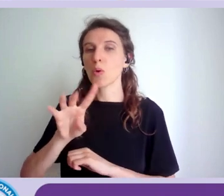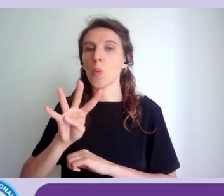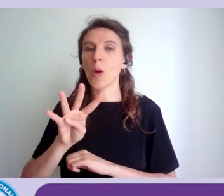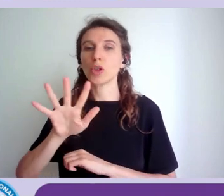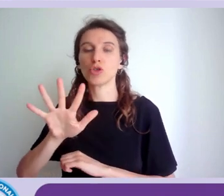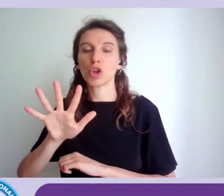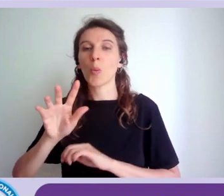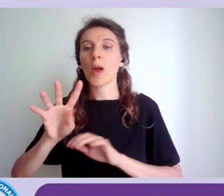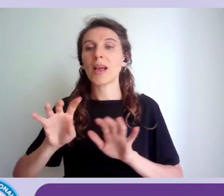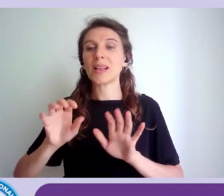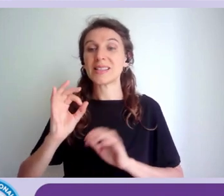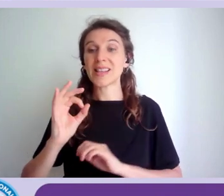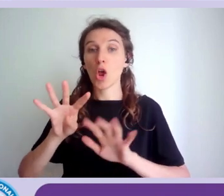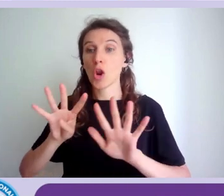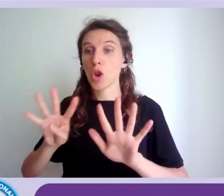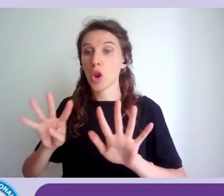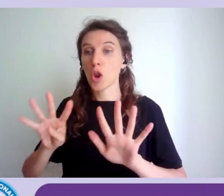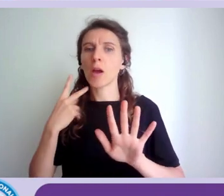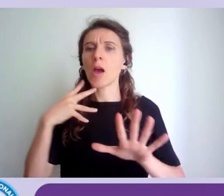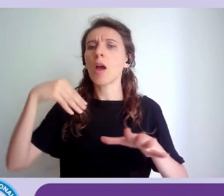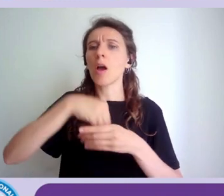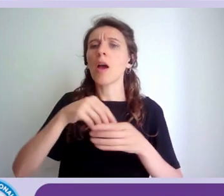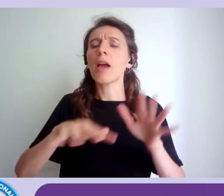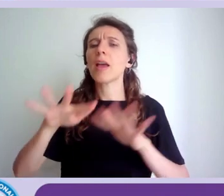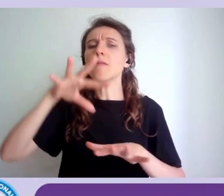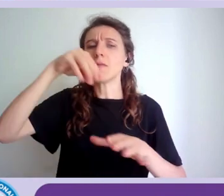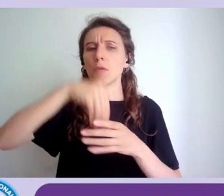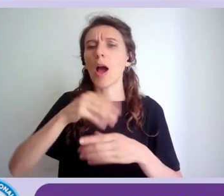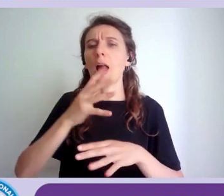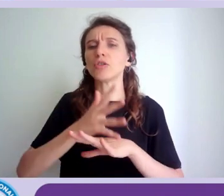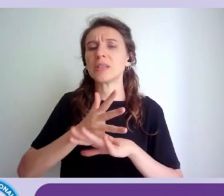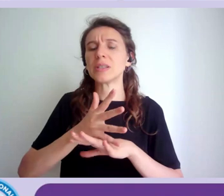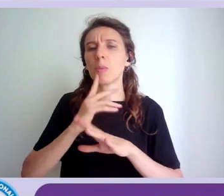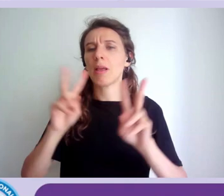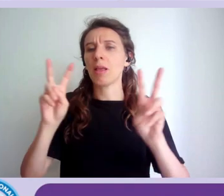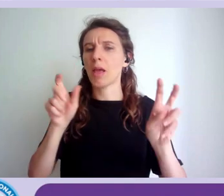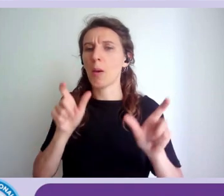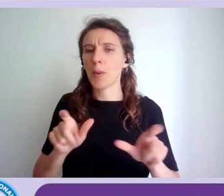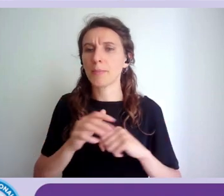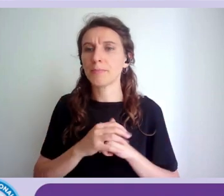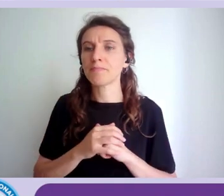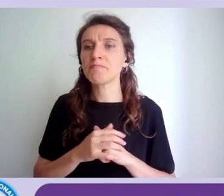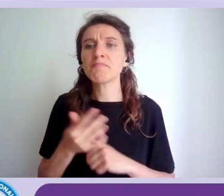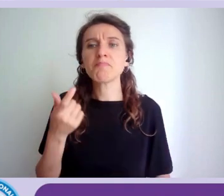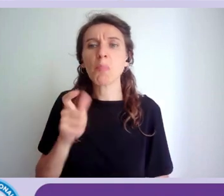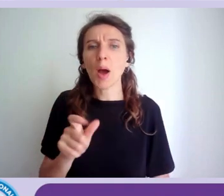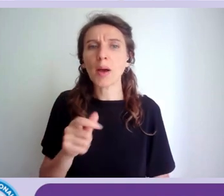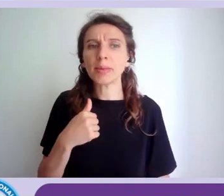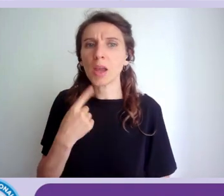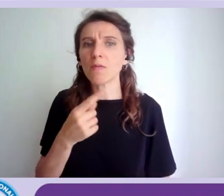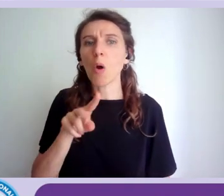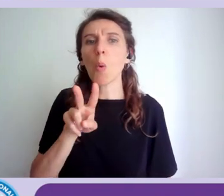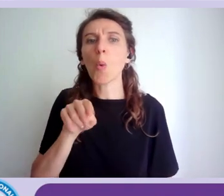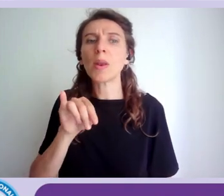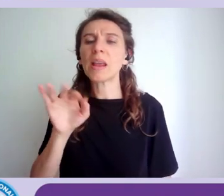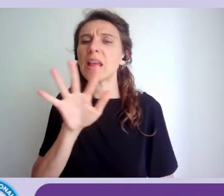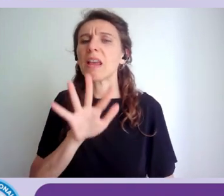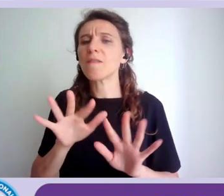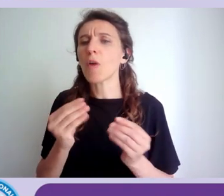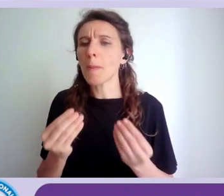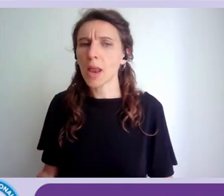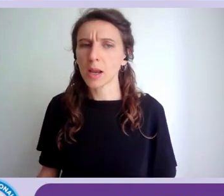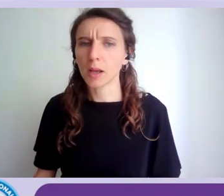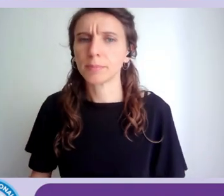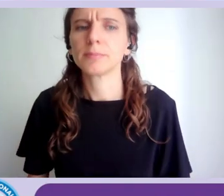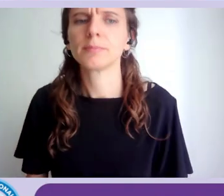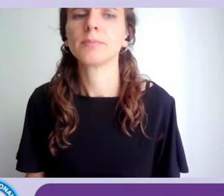in un info nella commissione tecnica che si occupa di accessibilità ma perché vi sto citando un info un